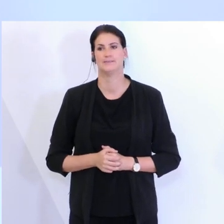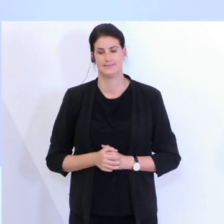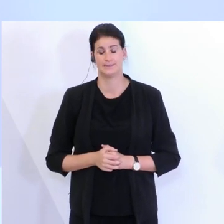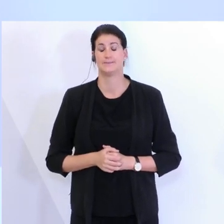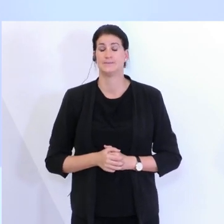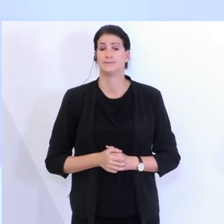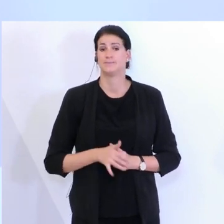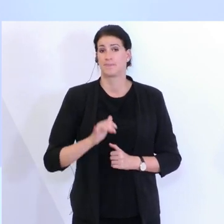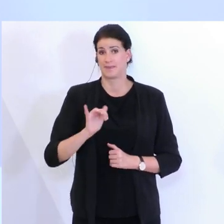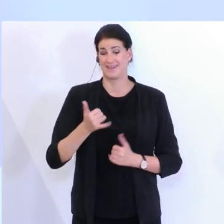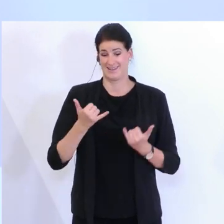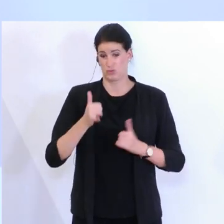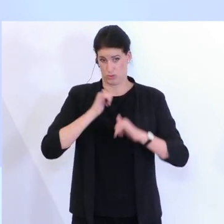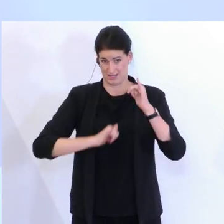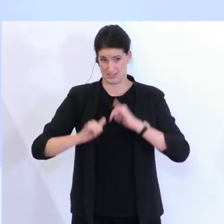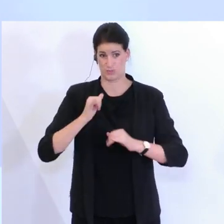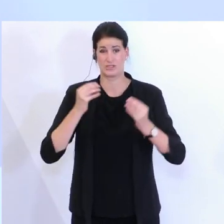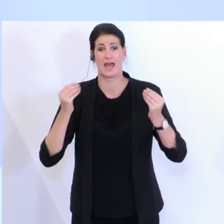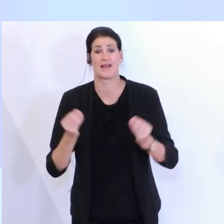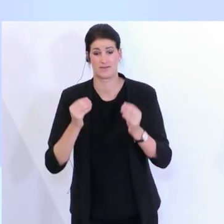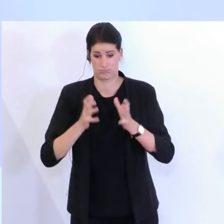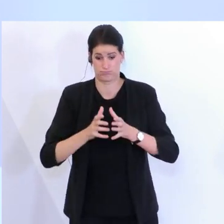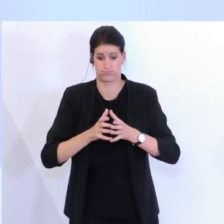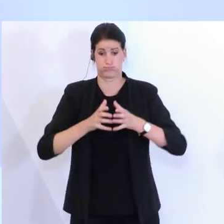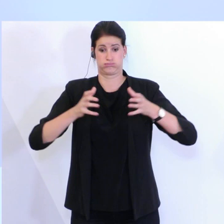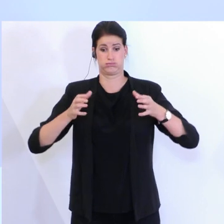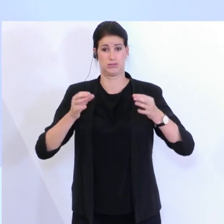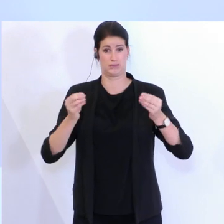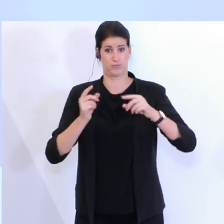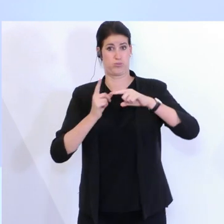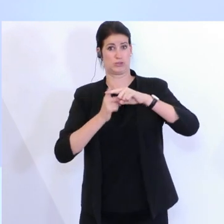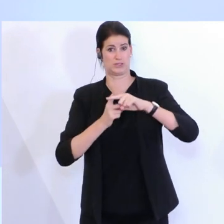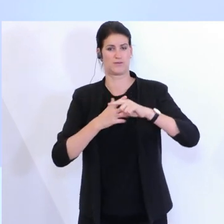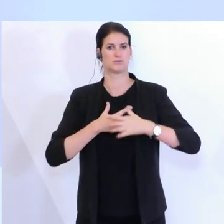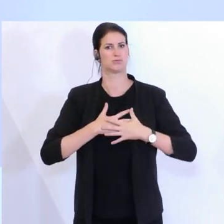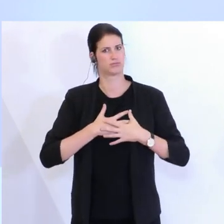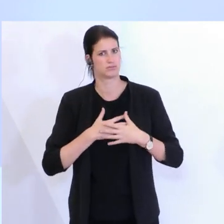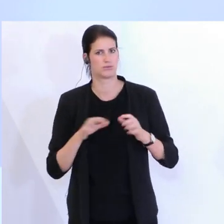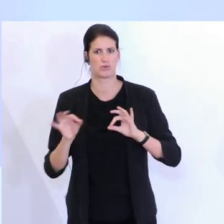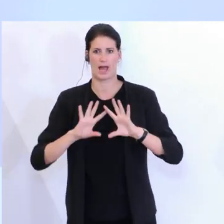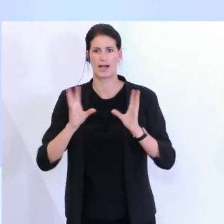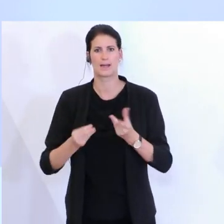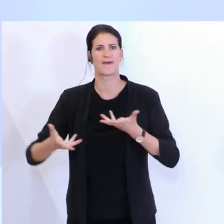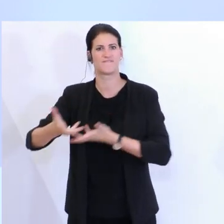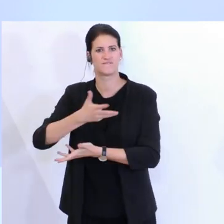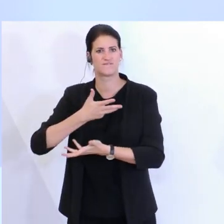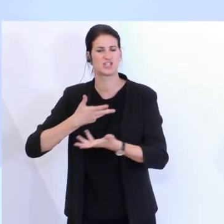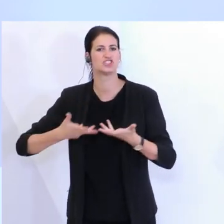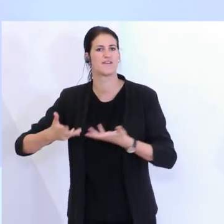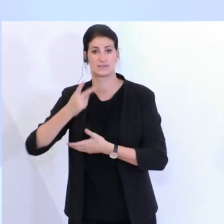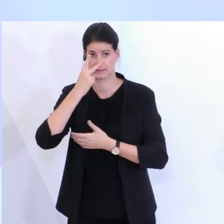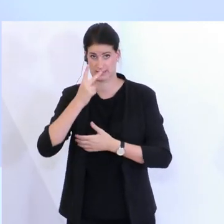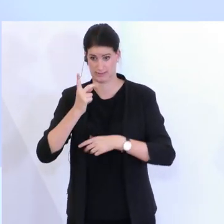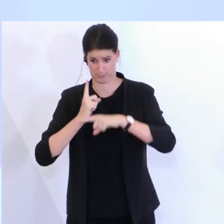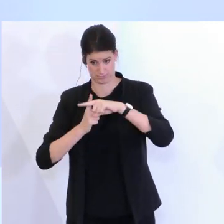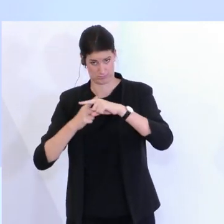das wir zurzeit im Tourismus, in der Beherbergung und der Hotellerie, aber generell in der Wirtschaft verzeichnen, wirklich ganz